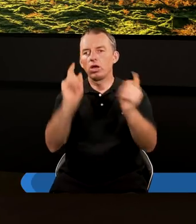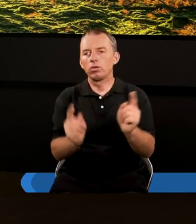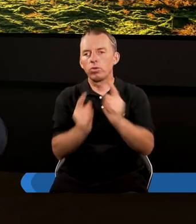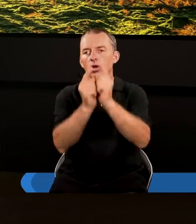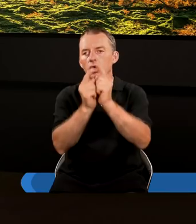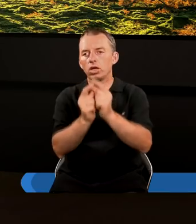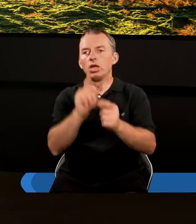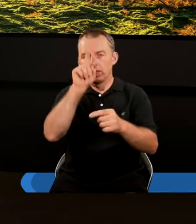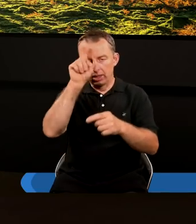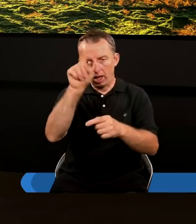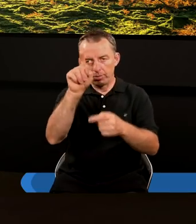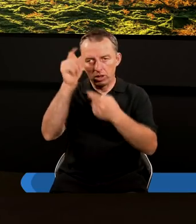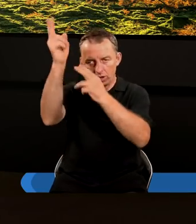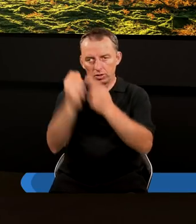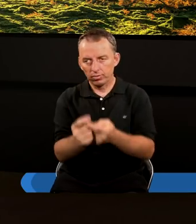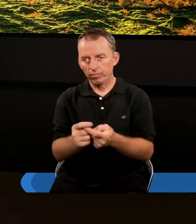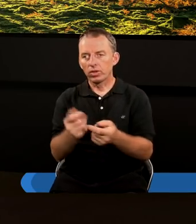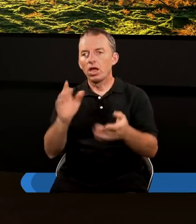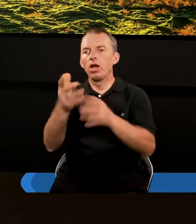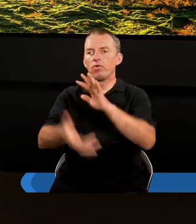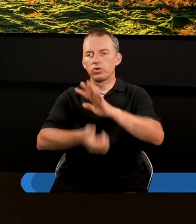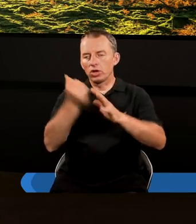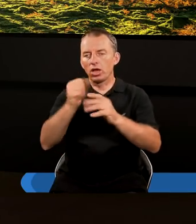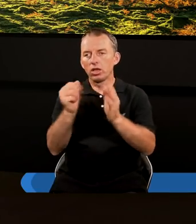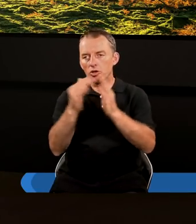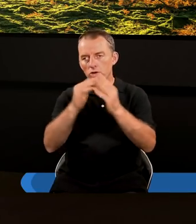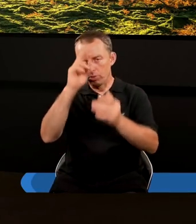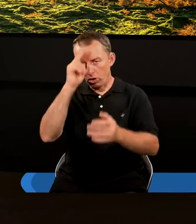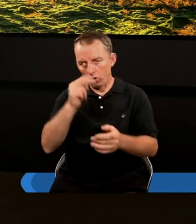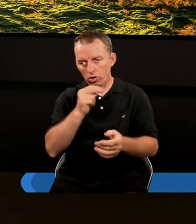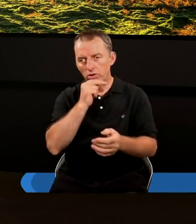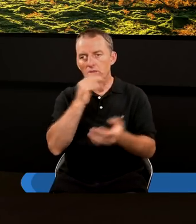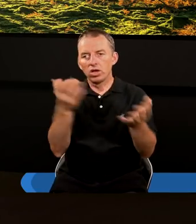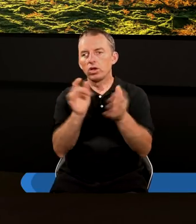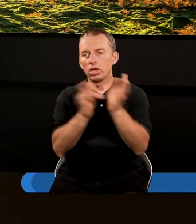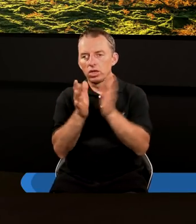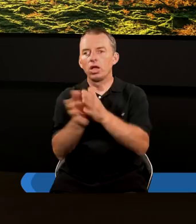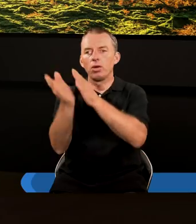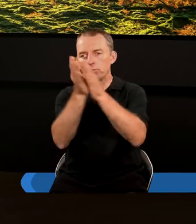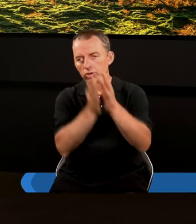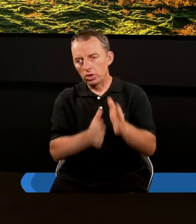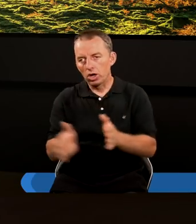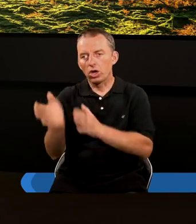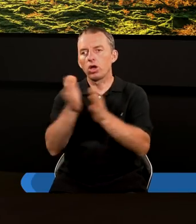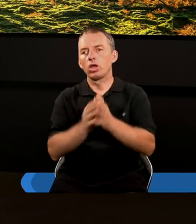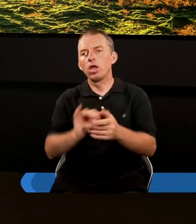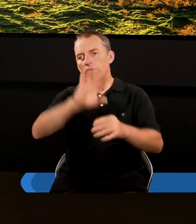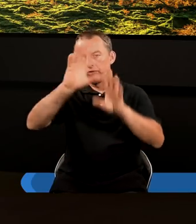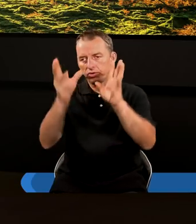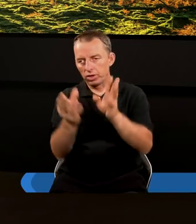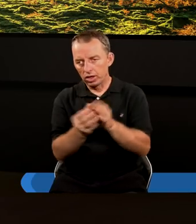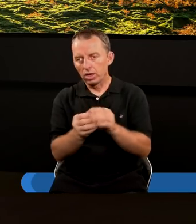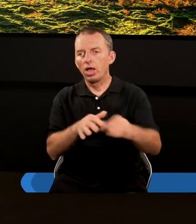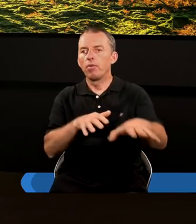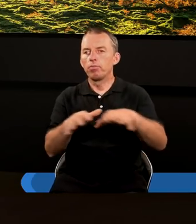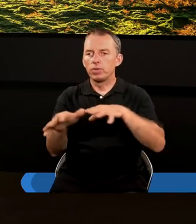spotkanie, a stamtąd wzięte do domu Ojca, gdzie Jezus przygotował im wszystkim